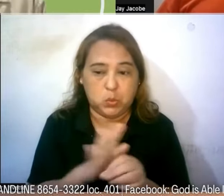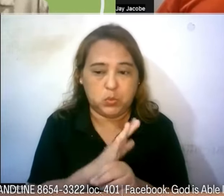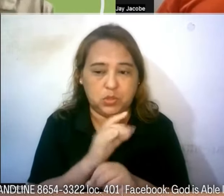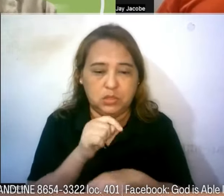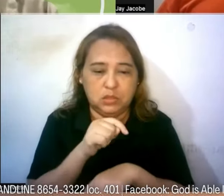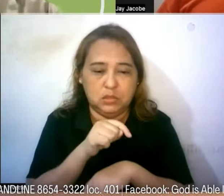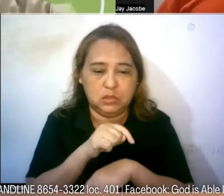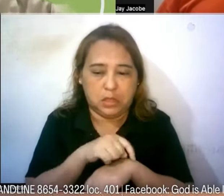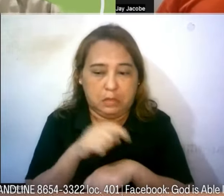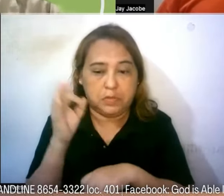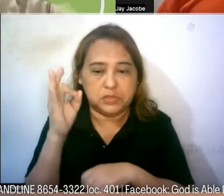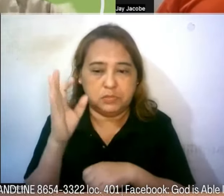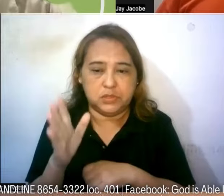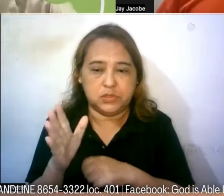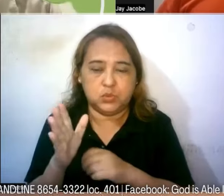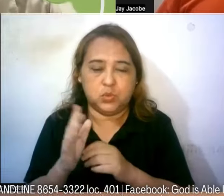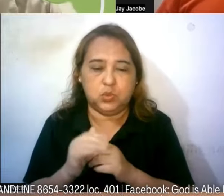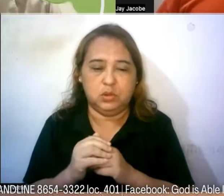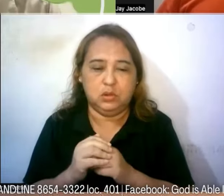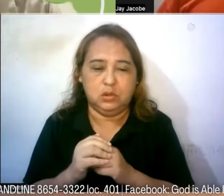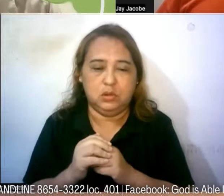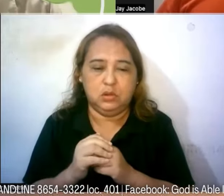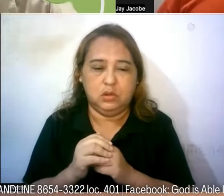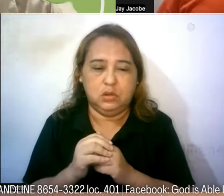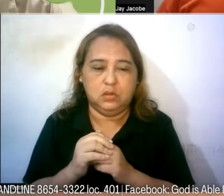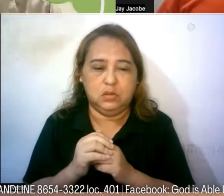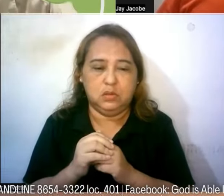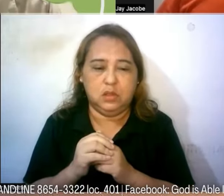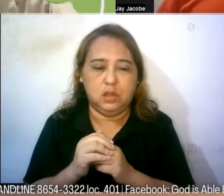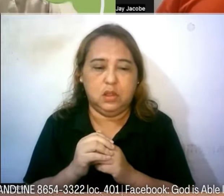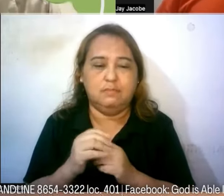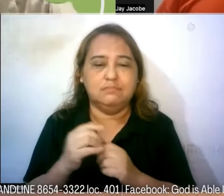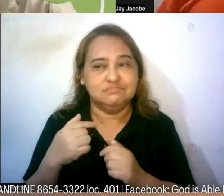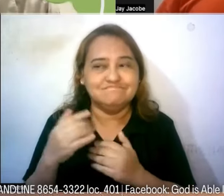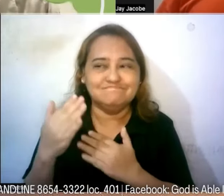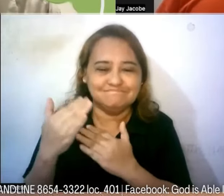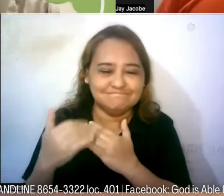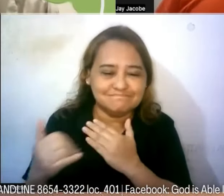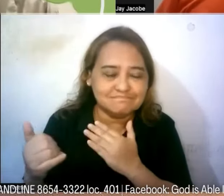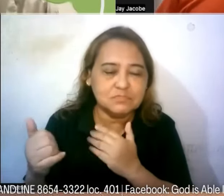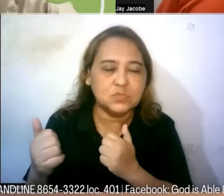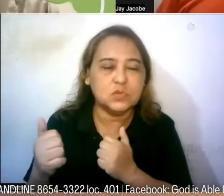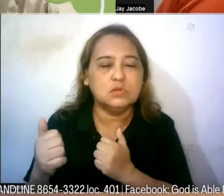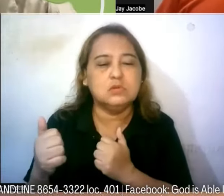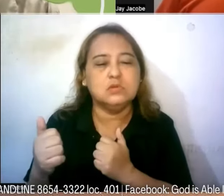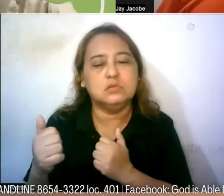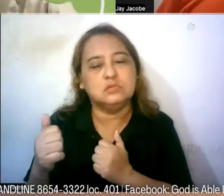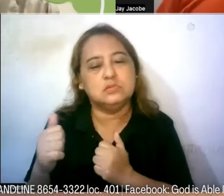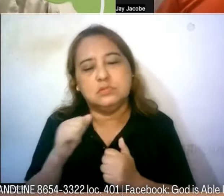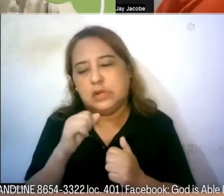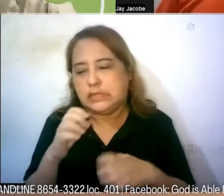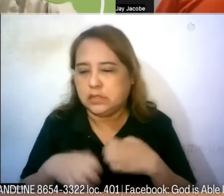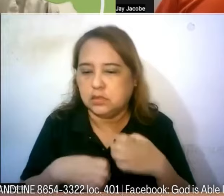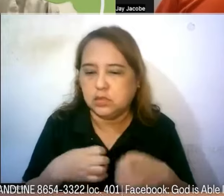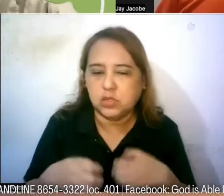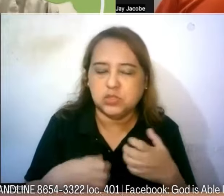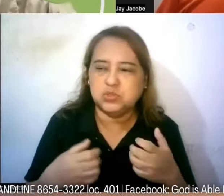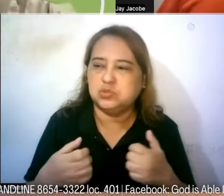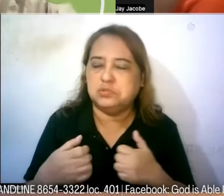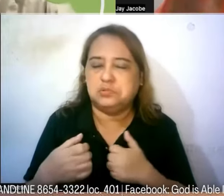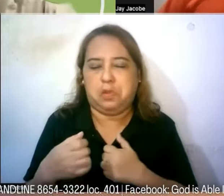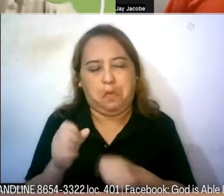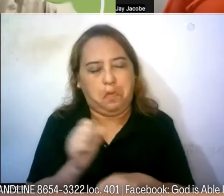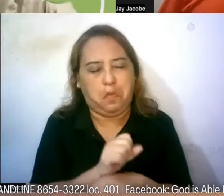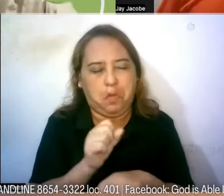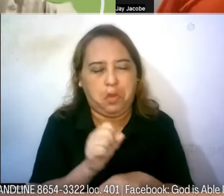a pastor and that is considered myself as a calling hindi na po ako nag-enjoy na mag-work sa mga kampan I